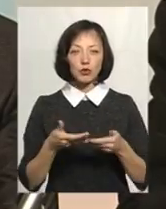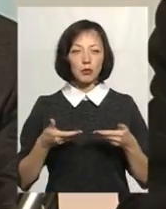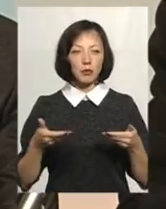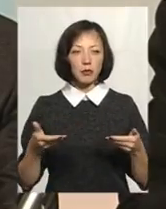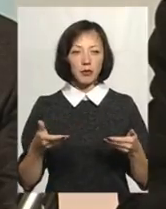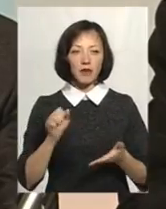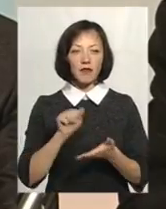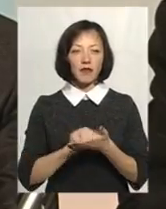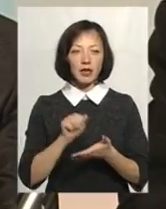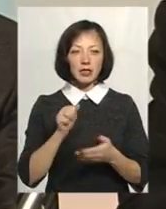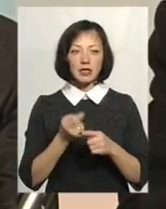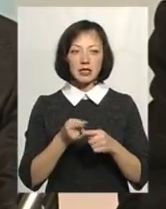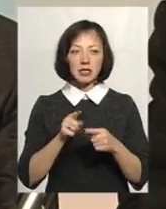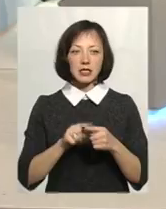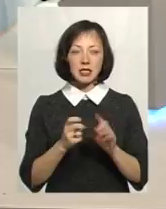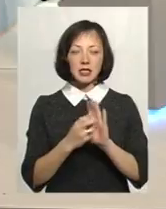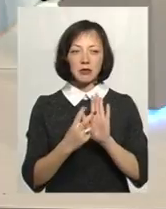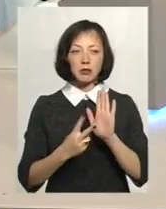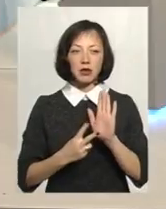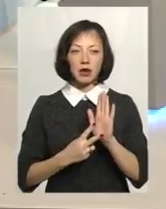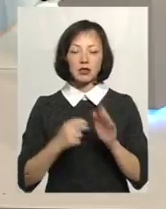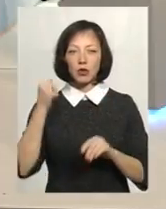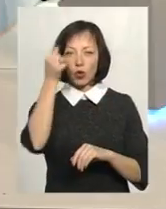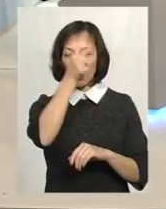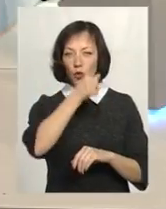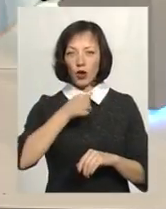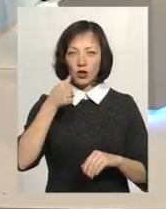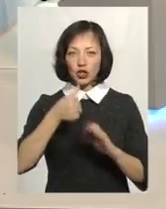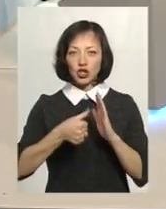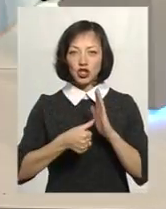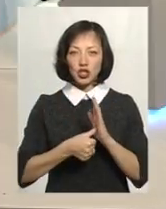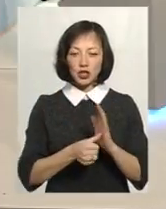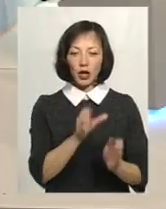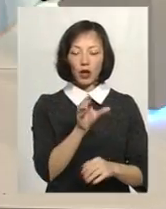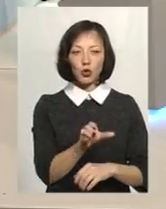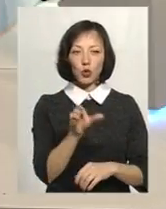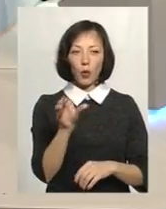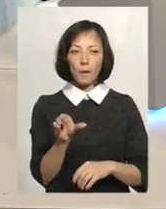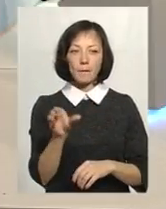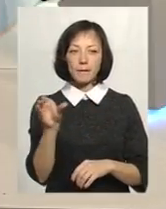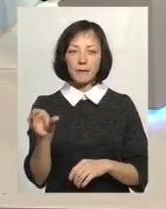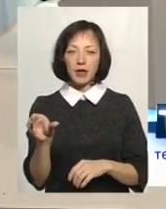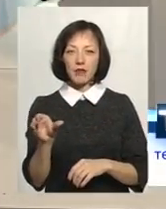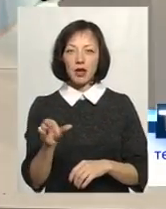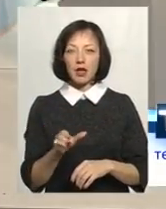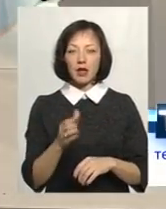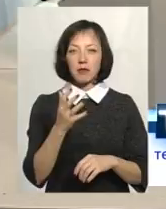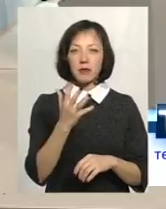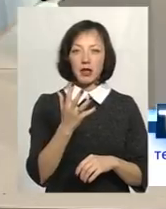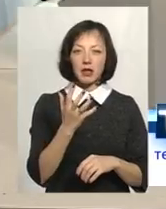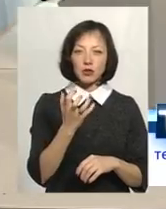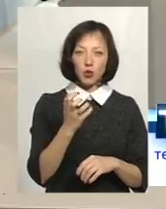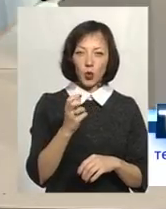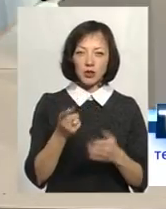видали за цих 17 років 6 томів, десь 500 томних, 700